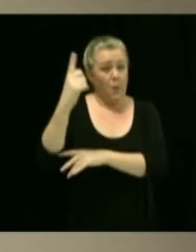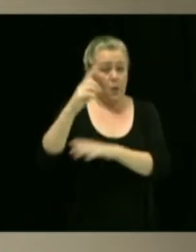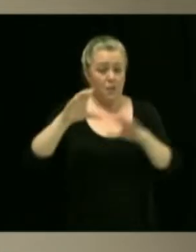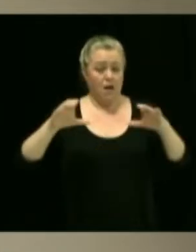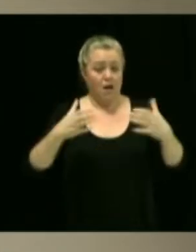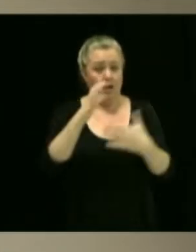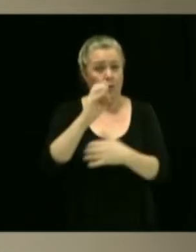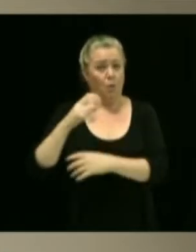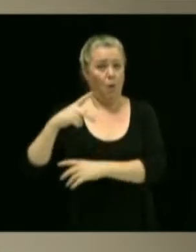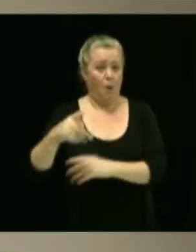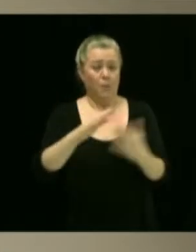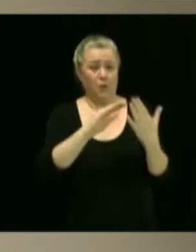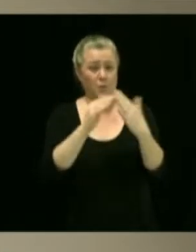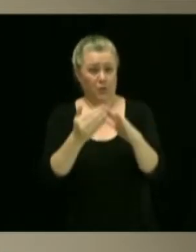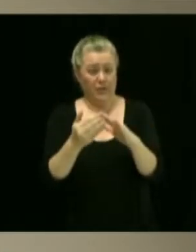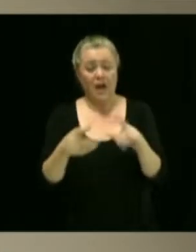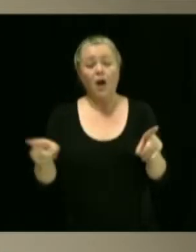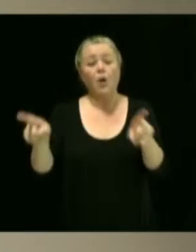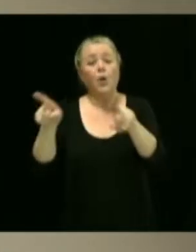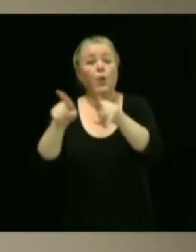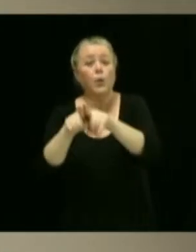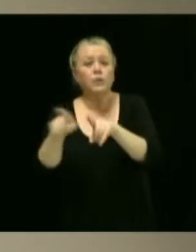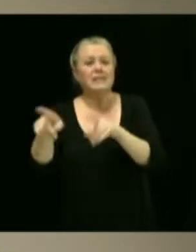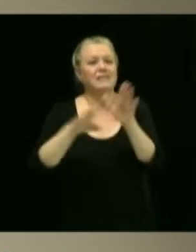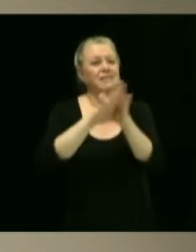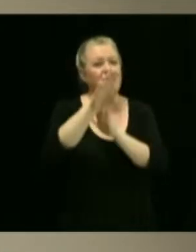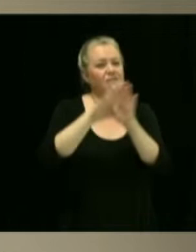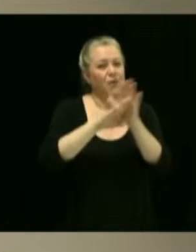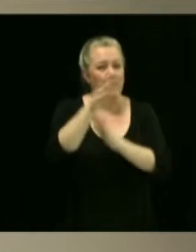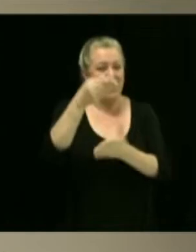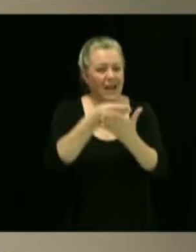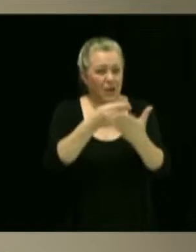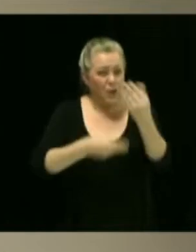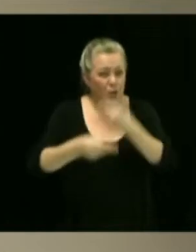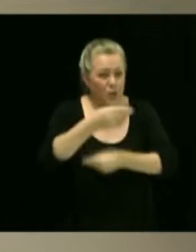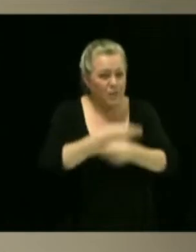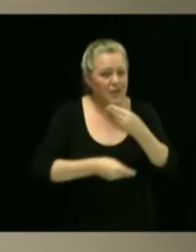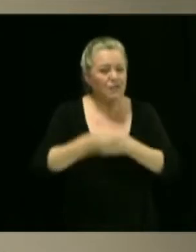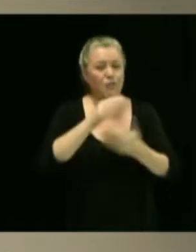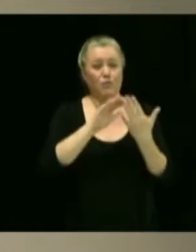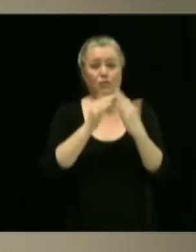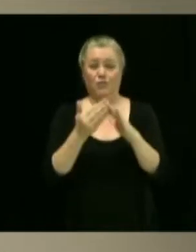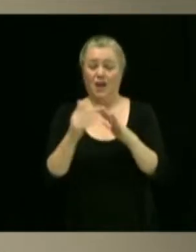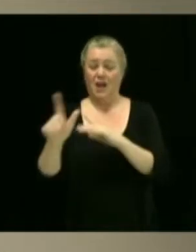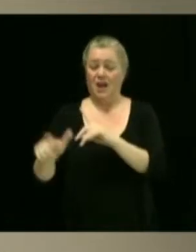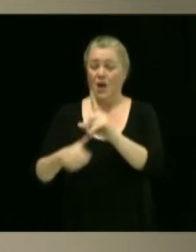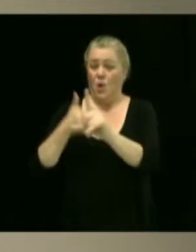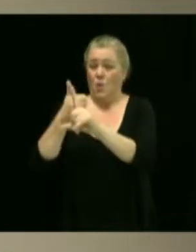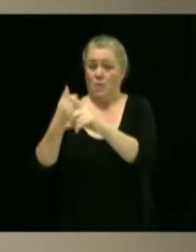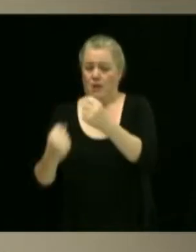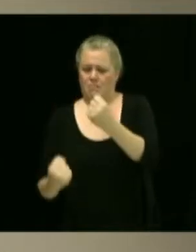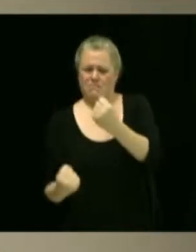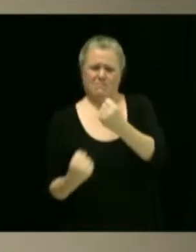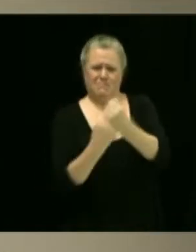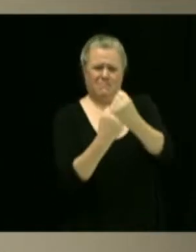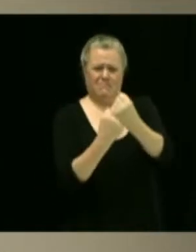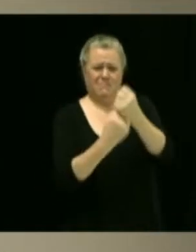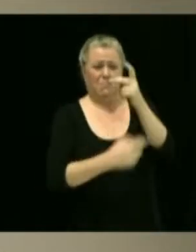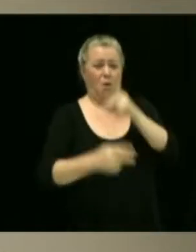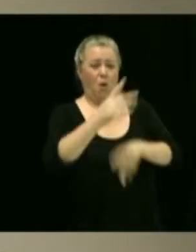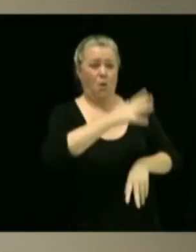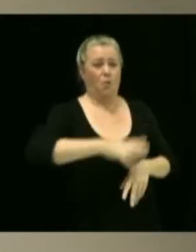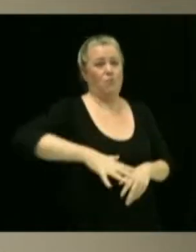-directeur du Réseau canadien de développement économique communautaire. En tant que pilier du monde communautaire des Bois-Francs, il a permis à l